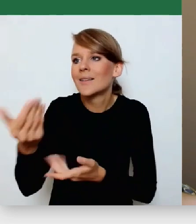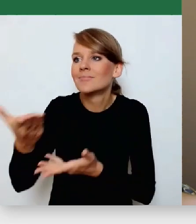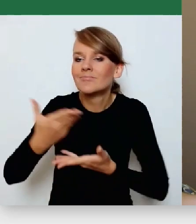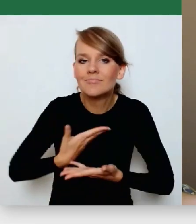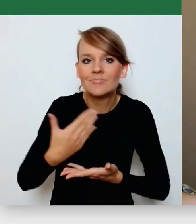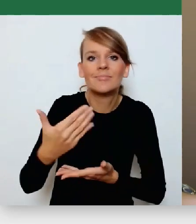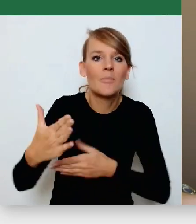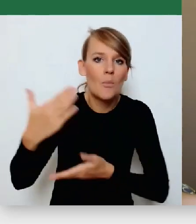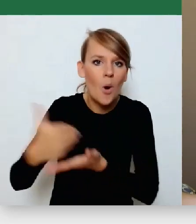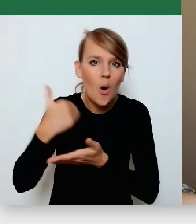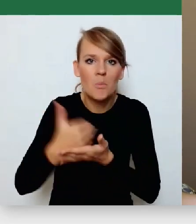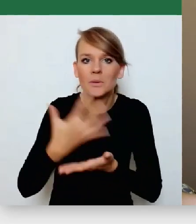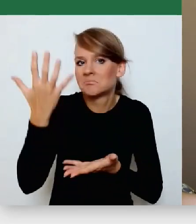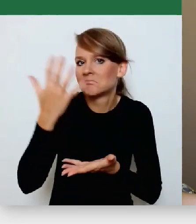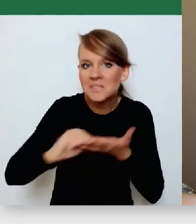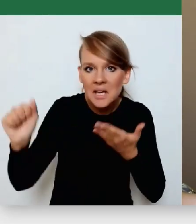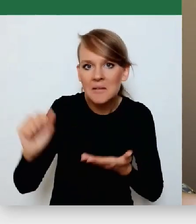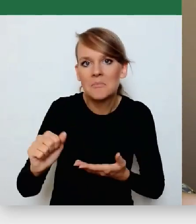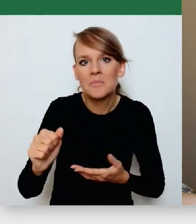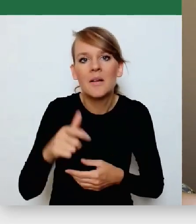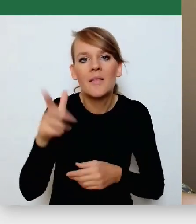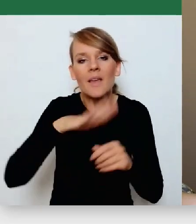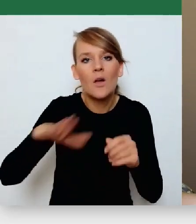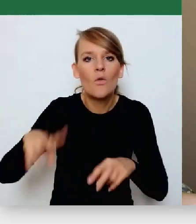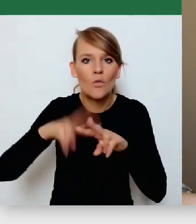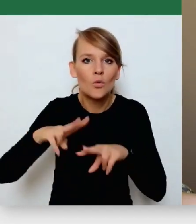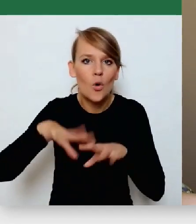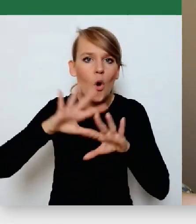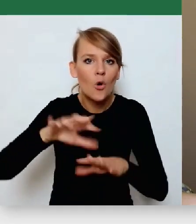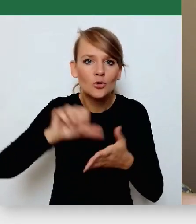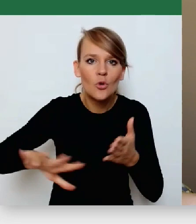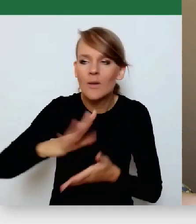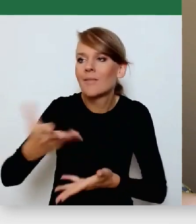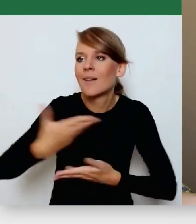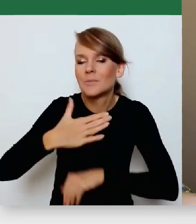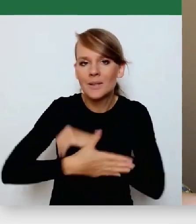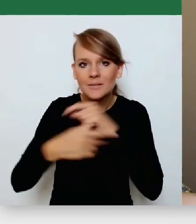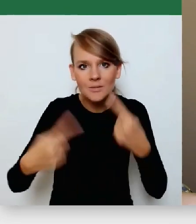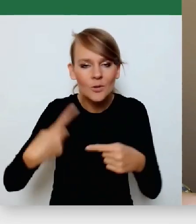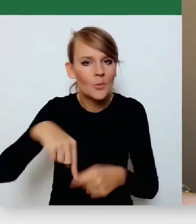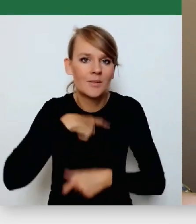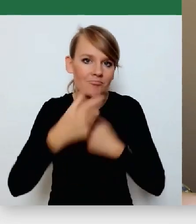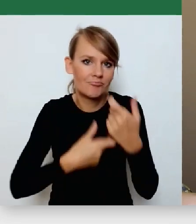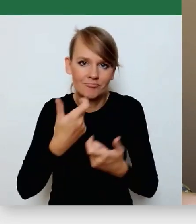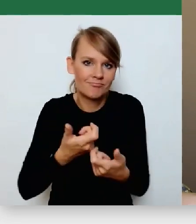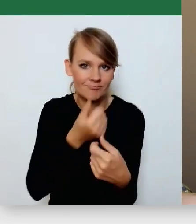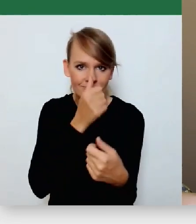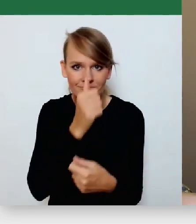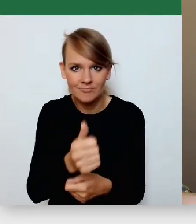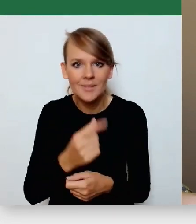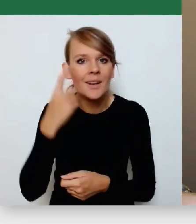finansowe Narodowych Funduszy Ochrony Środowiska, nie mogliśmy tego zrobić. To Maria Klaman przypomina mi, że 25